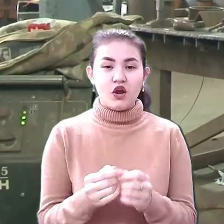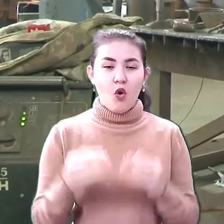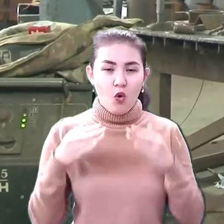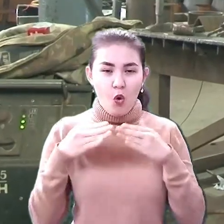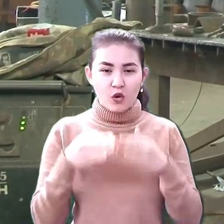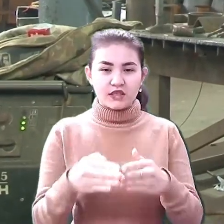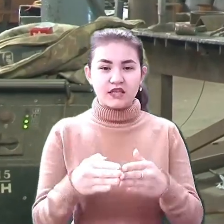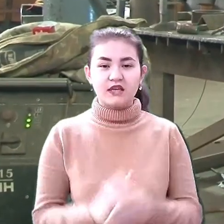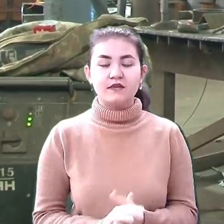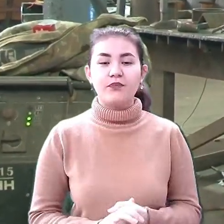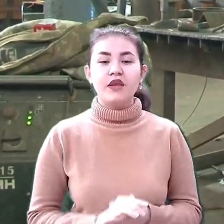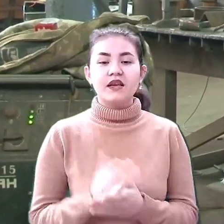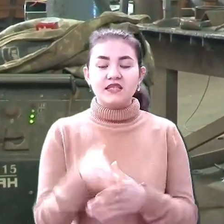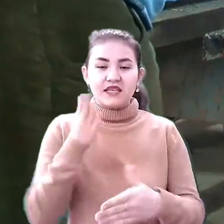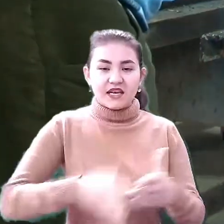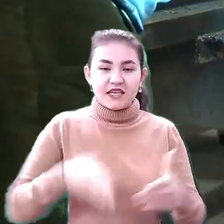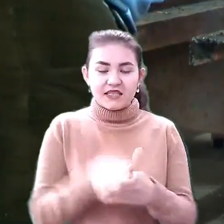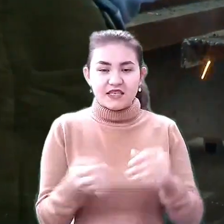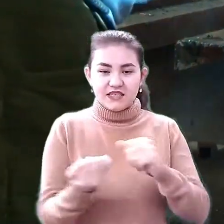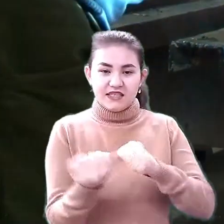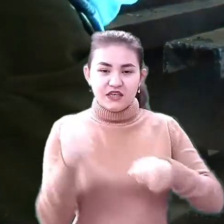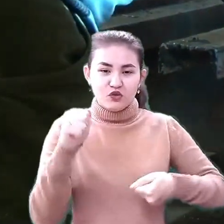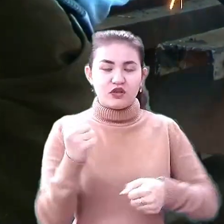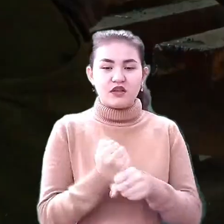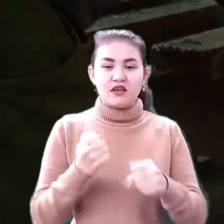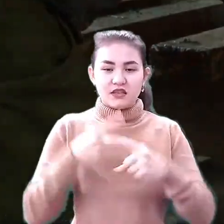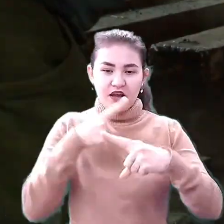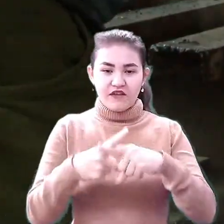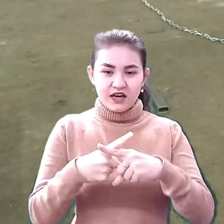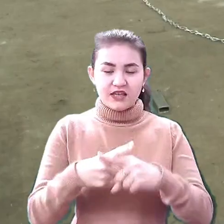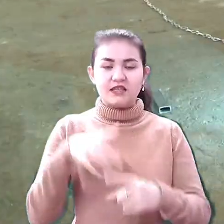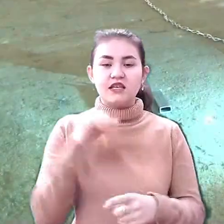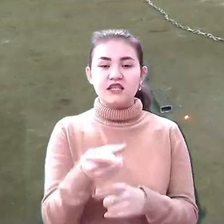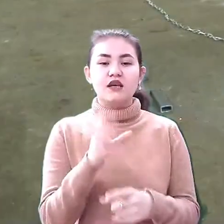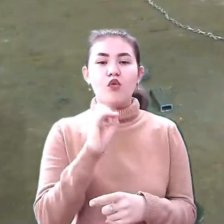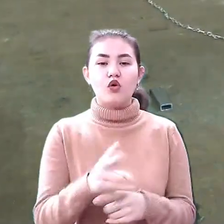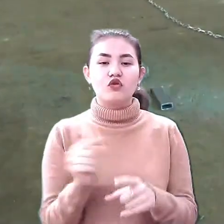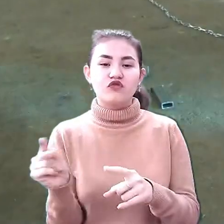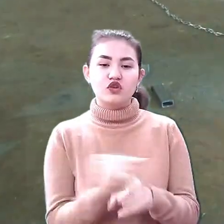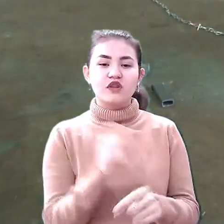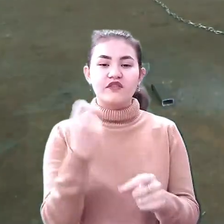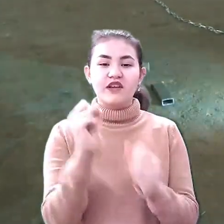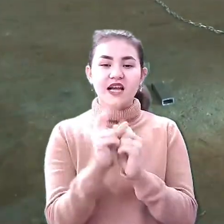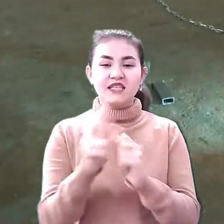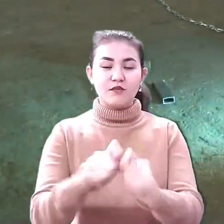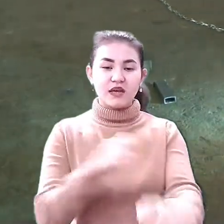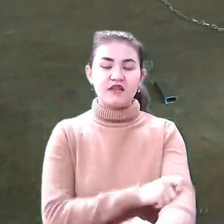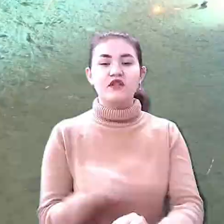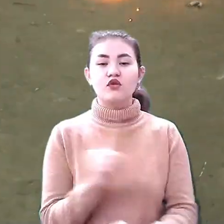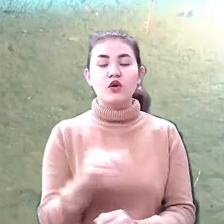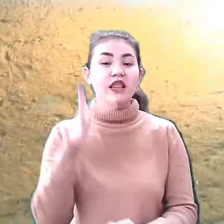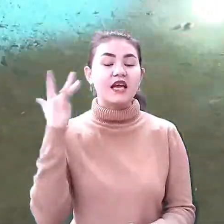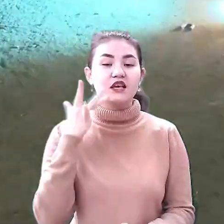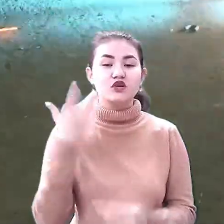Далі ці нарізані та зігнуті прути зварюють навхрест та наварюють на них ціпок довжиною 12 метрів, для того, аби з легкістю їх